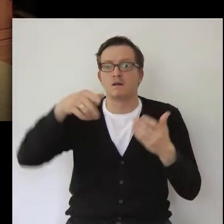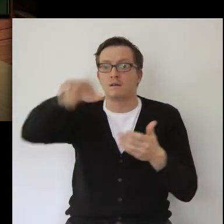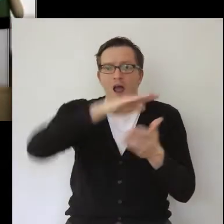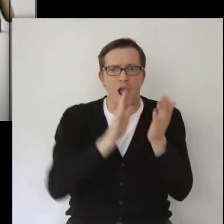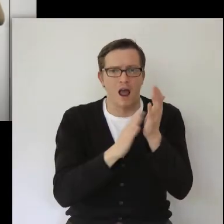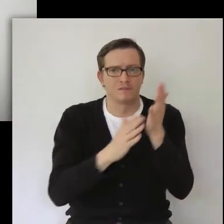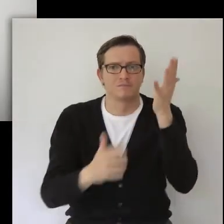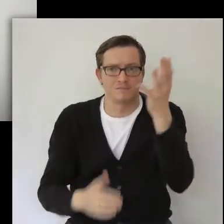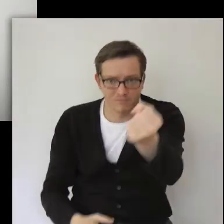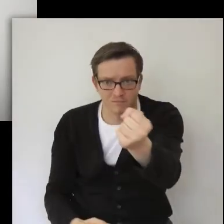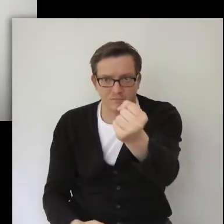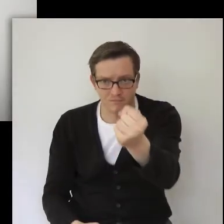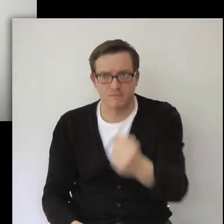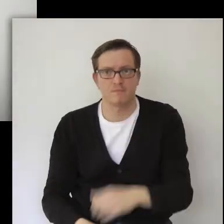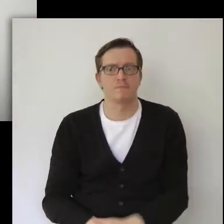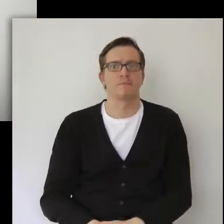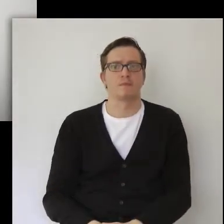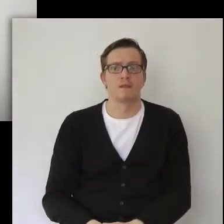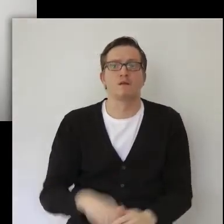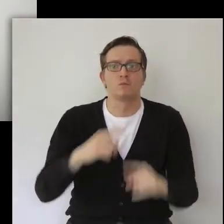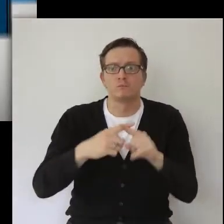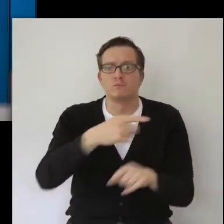es liegt in eurer Hand,